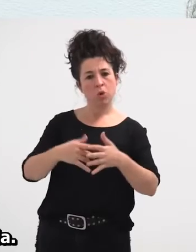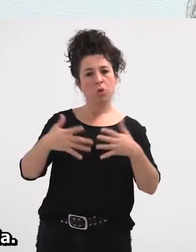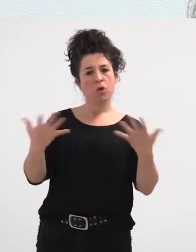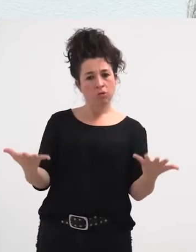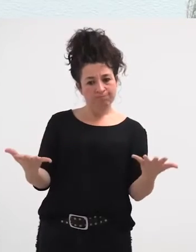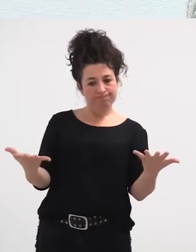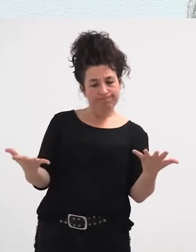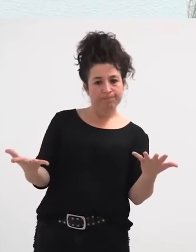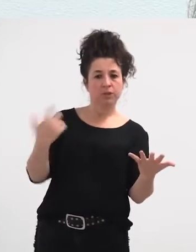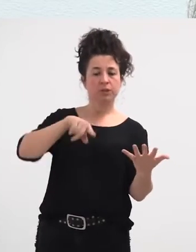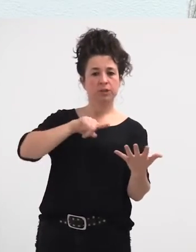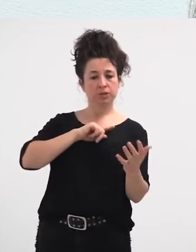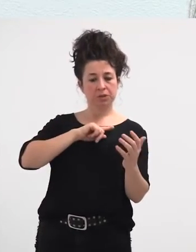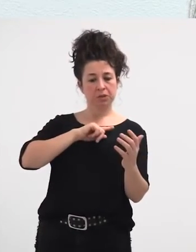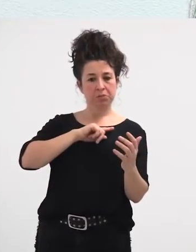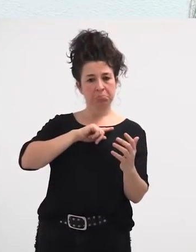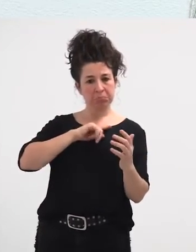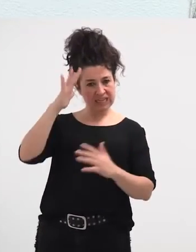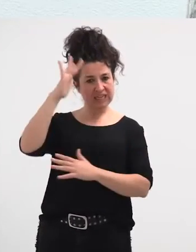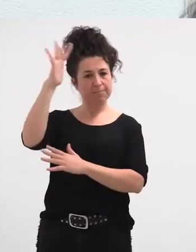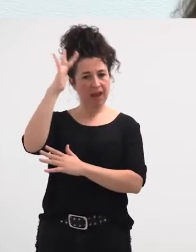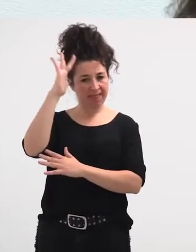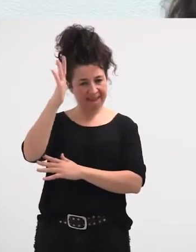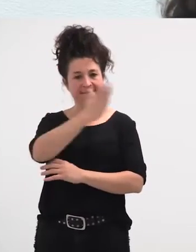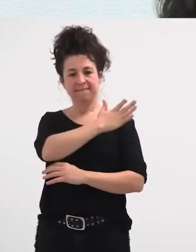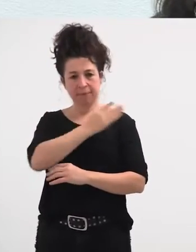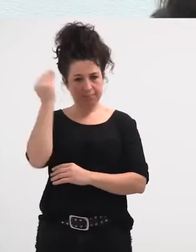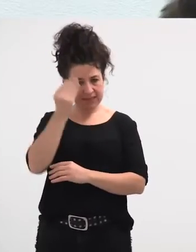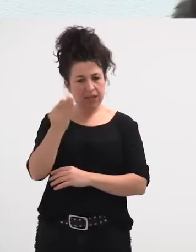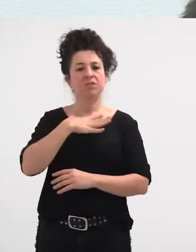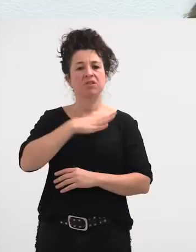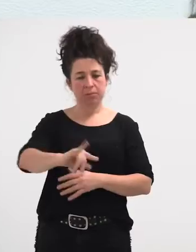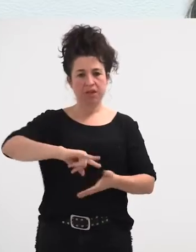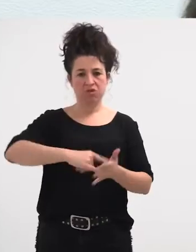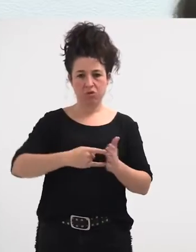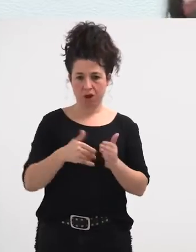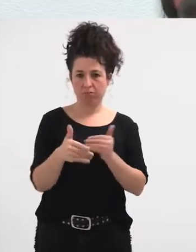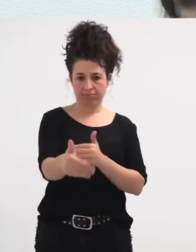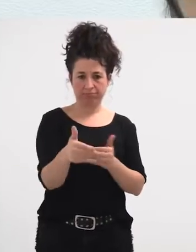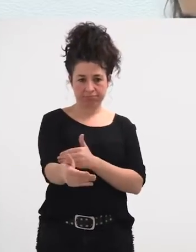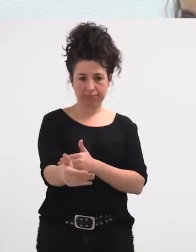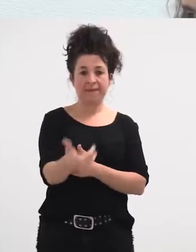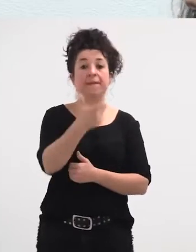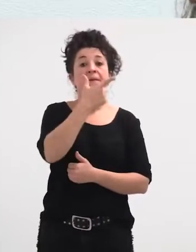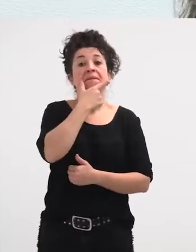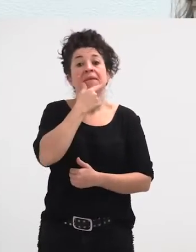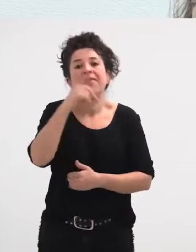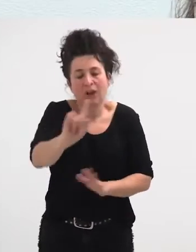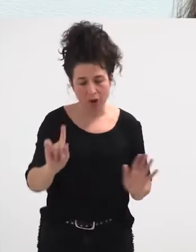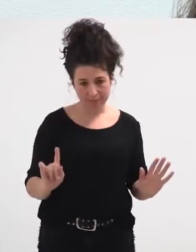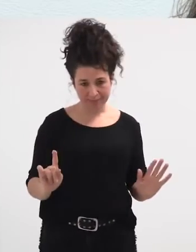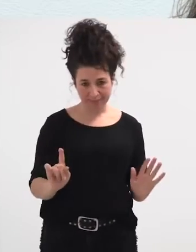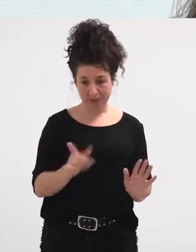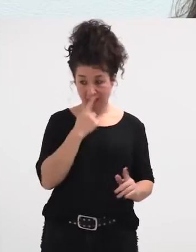buruzkoa da, gu kitxaropena daukagu, hau konpondu daitekeela, eta konpondu daitekeela, erra zantzean ez dute zango, ahortengoaren